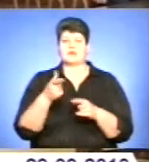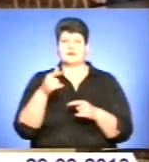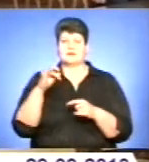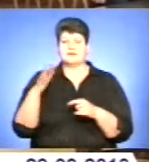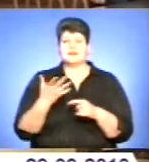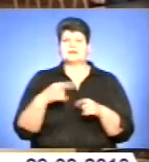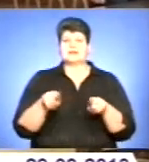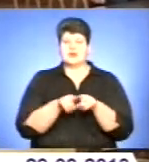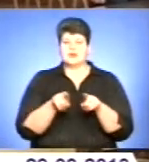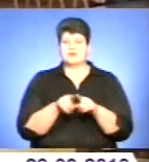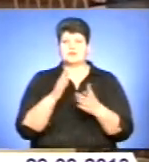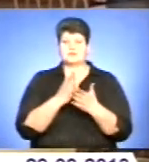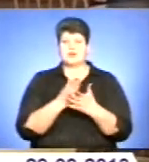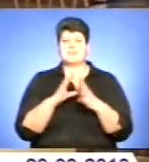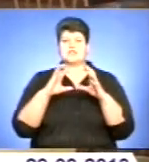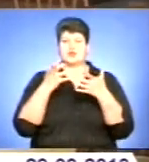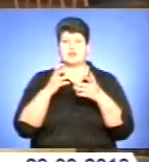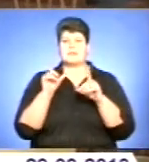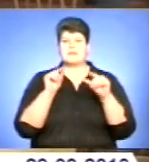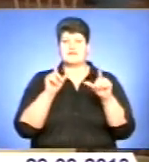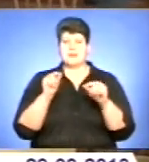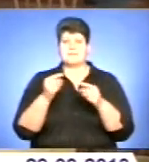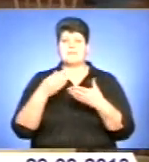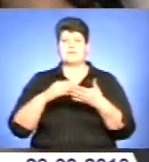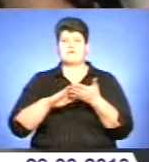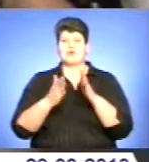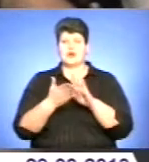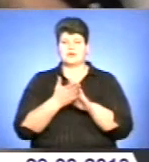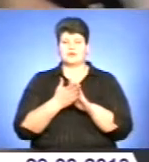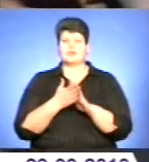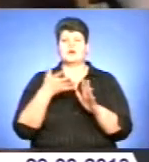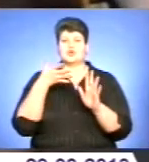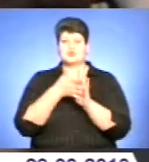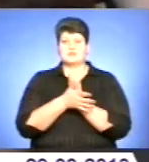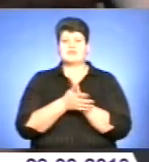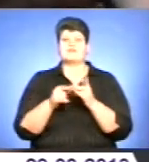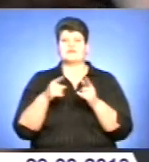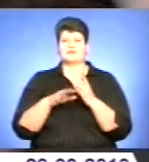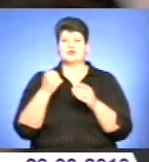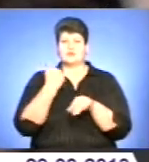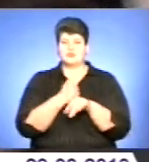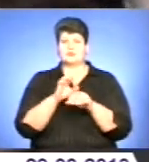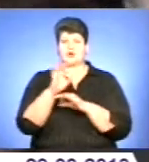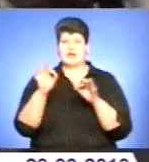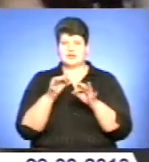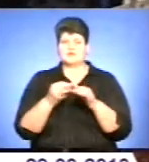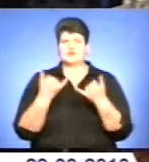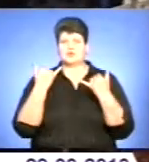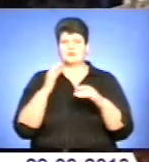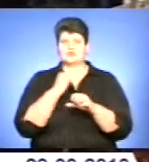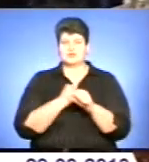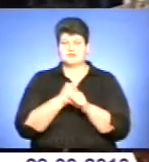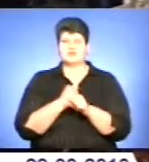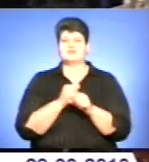міжнародних комбінованих перевезень, меморандум взаєморозуміння в інвестиційних проєктах. Головні аграрії країни віднині співпрацюватимуть у сфері